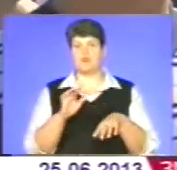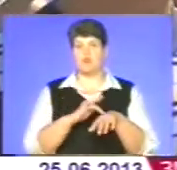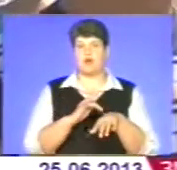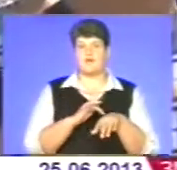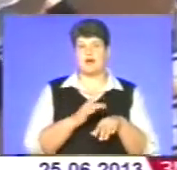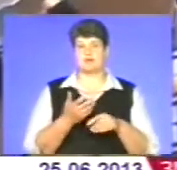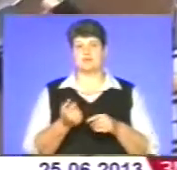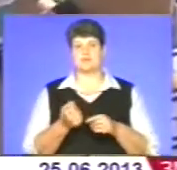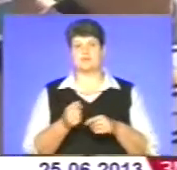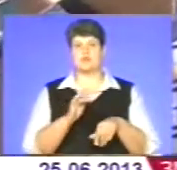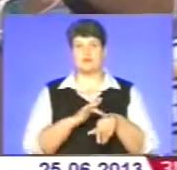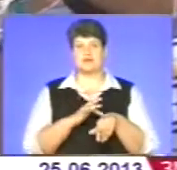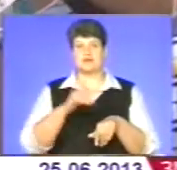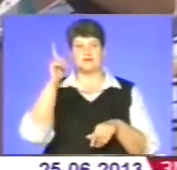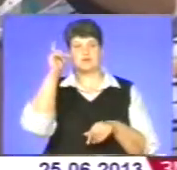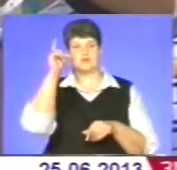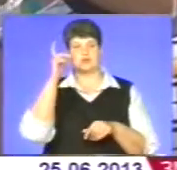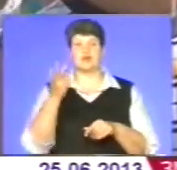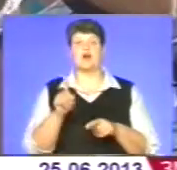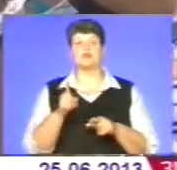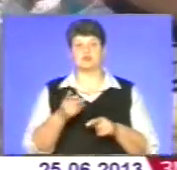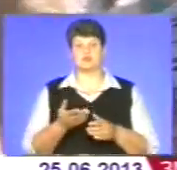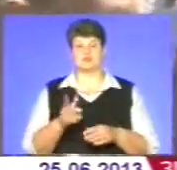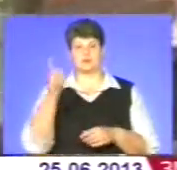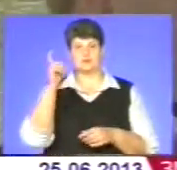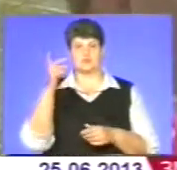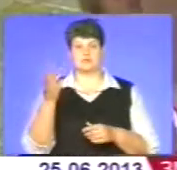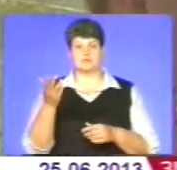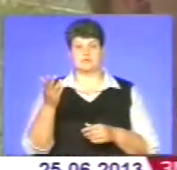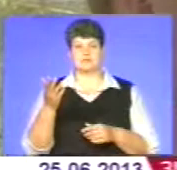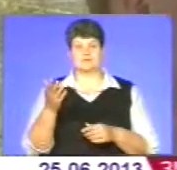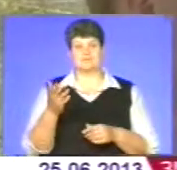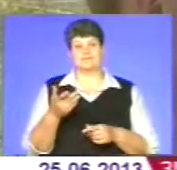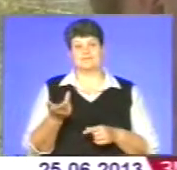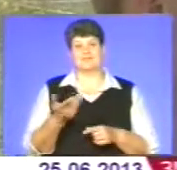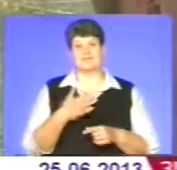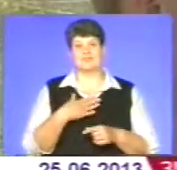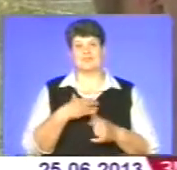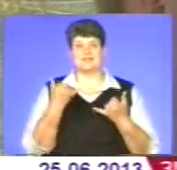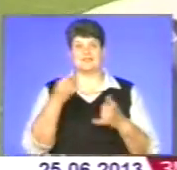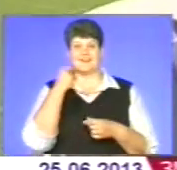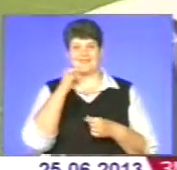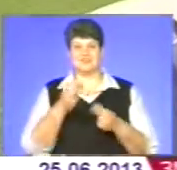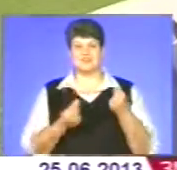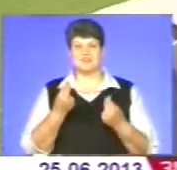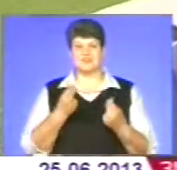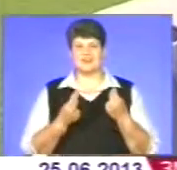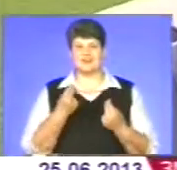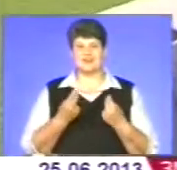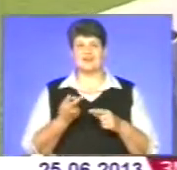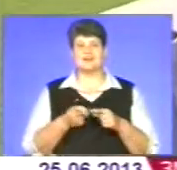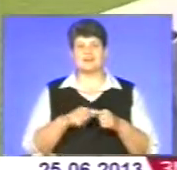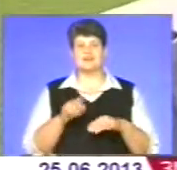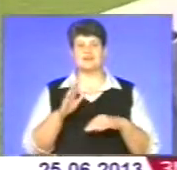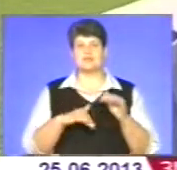вболіваєте? Чортків. А чому за чертків? Вони, ніби, як не ліпше зараз грають. Це дійсно на практиці